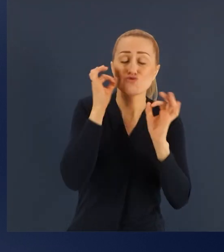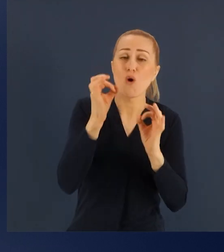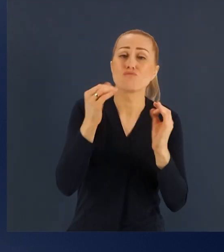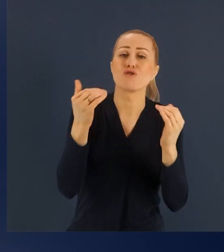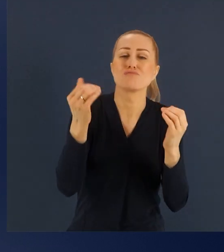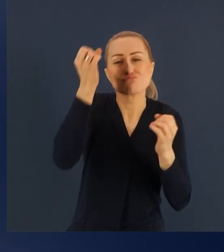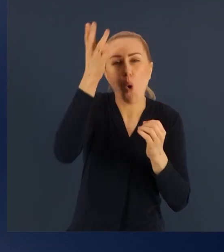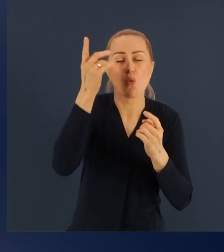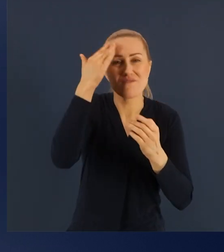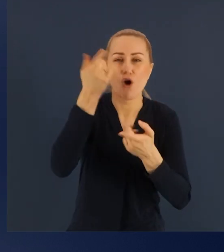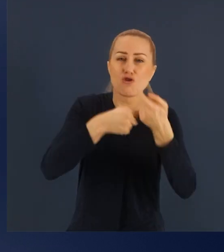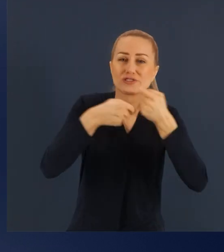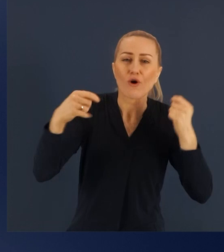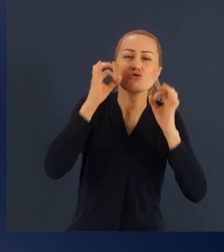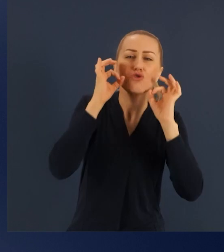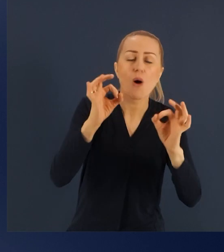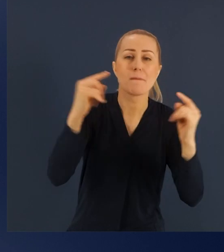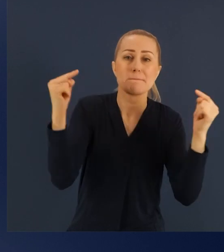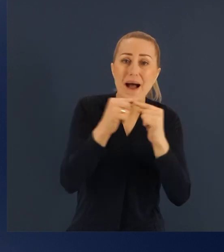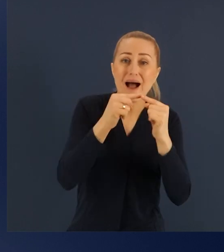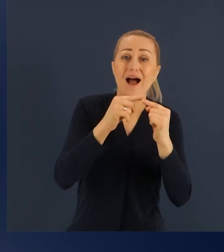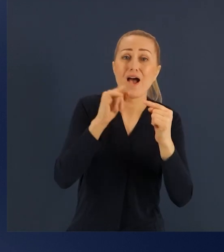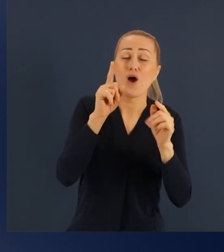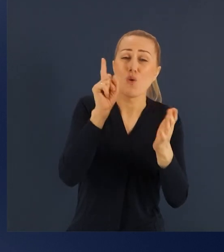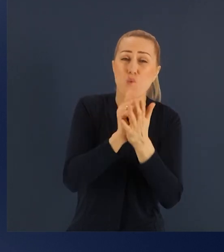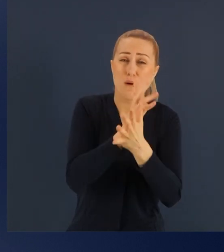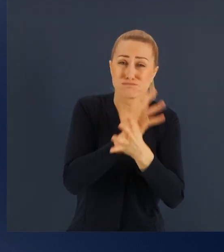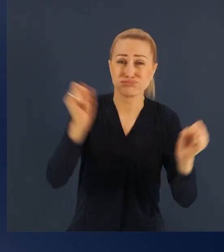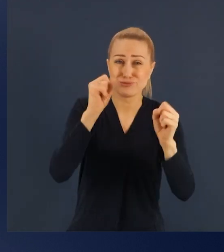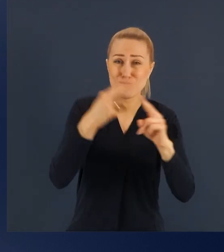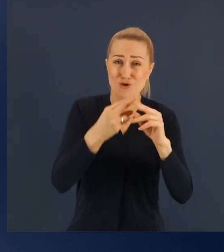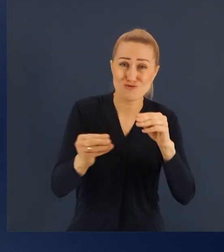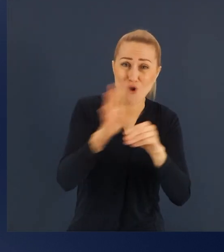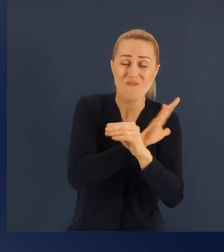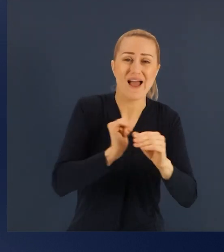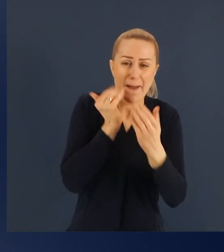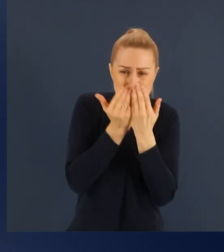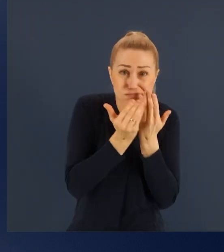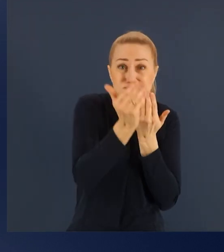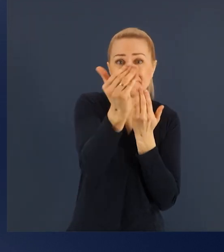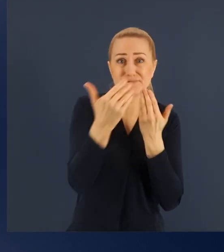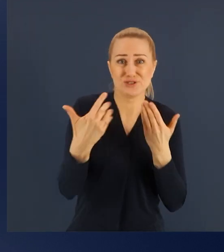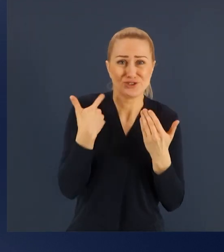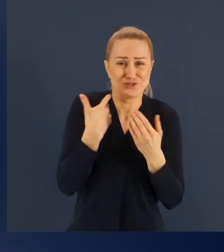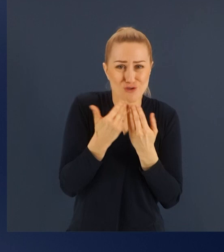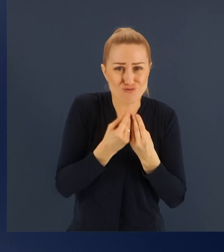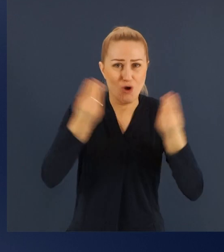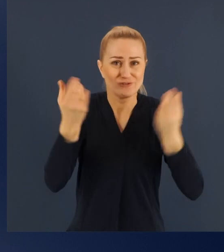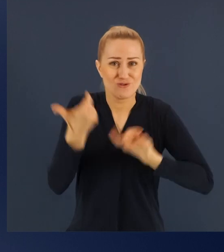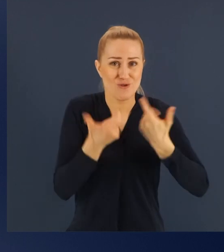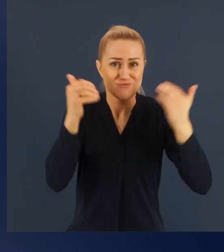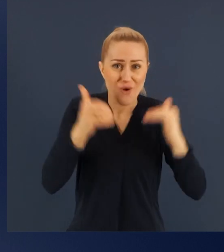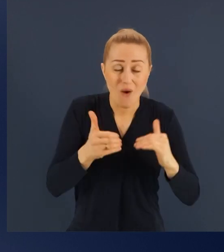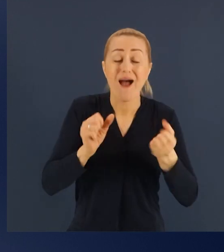pandemię koronawirusa, żebyśmy dalej mogli się spokojnie rozwijać, albo rzeczywiście będzie tak, że ta pandemia i związany z nią kryzys